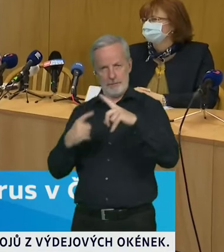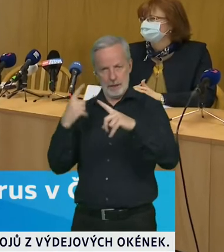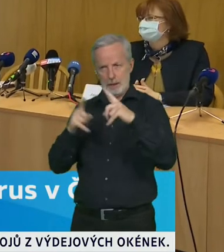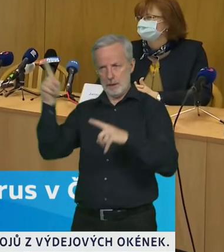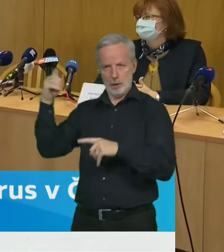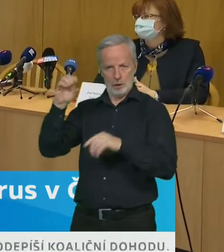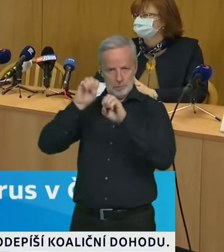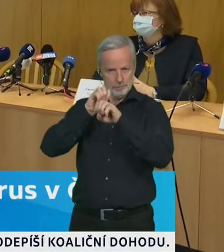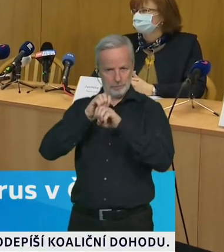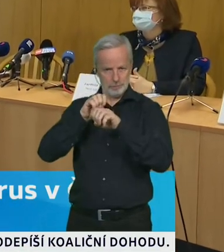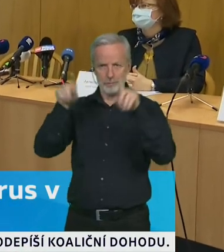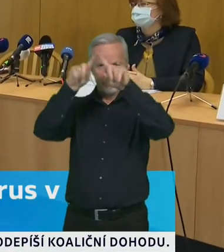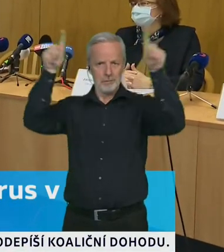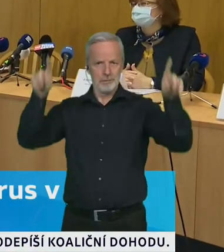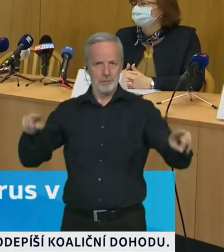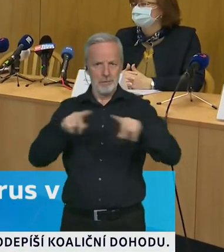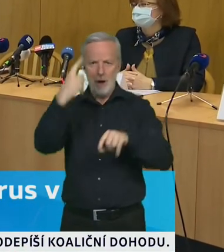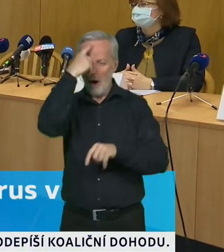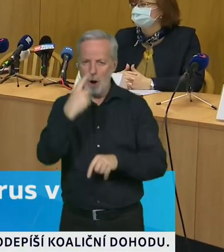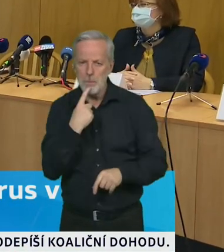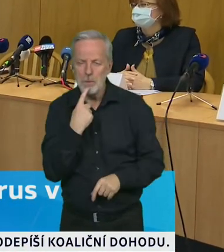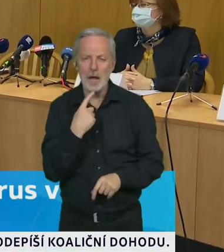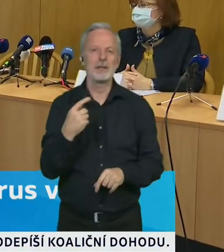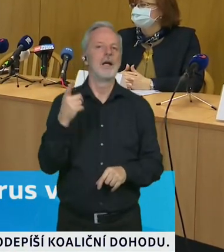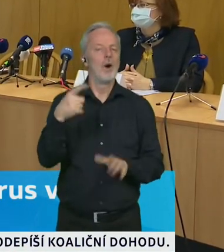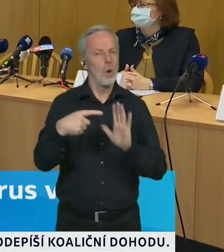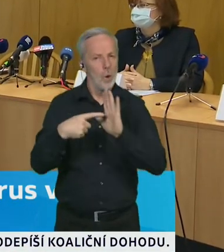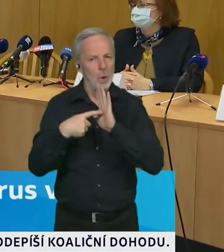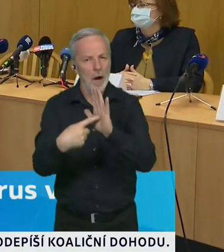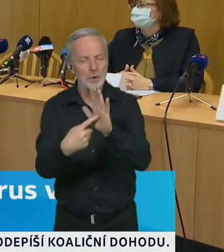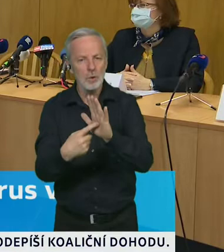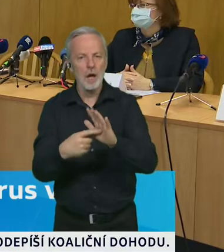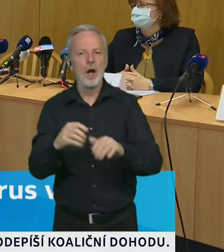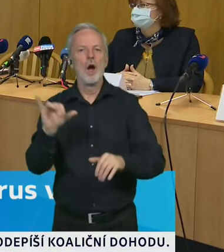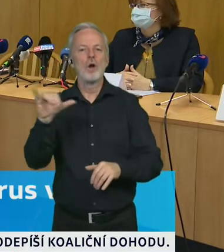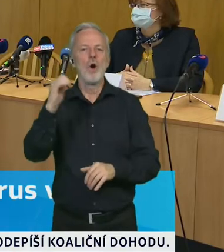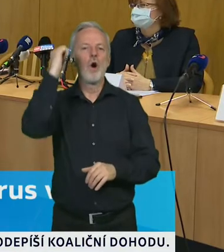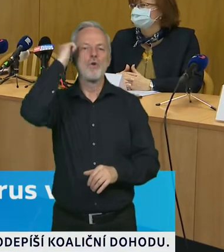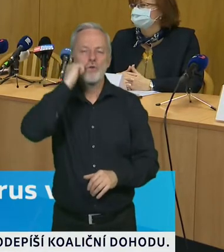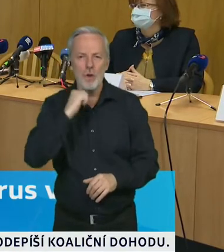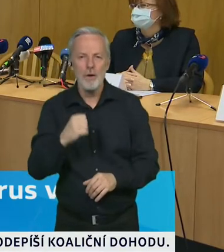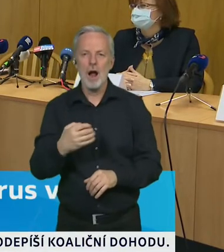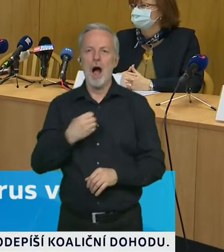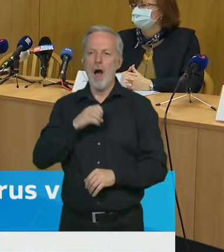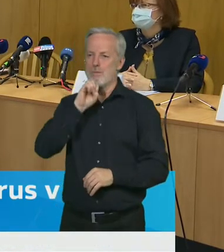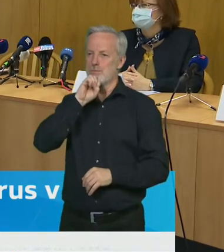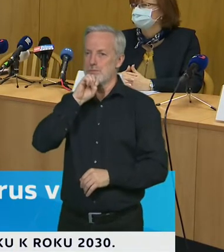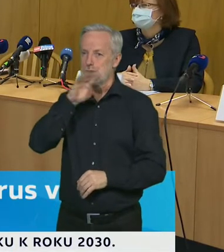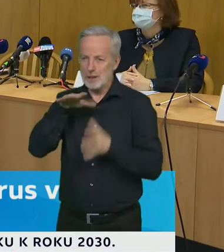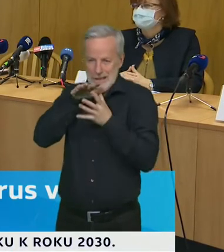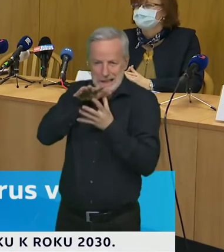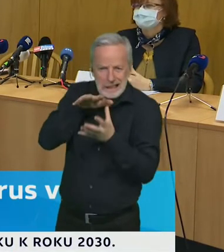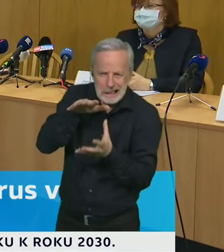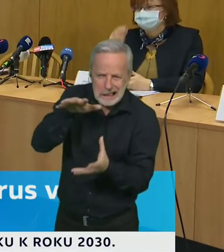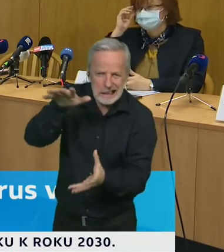jaký veliký problém je, když někdo vlastně komunikuje, dýchá, kašle, kýchá